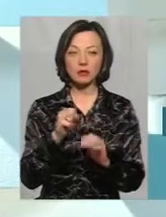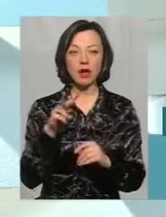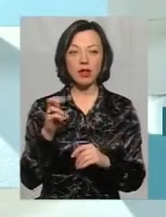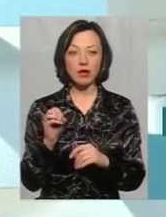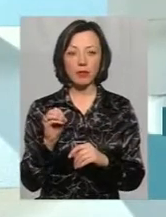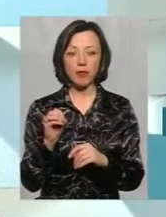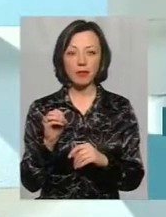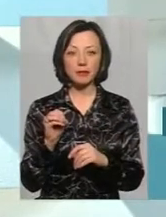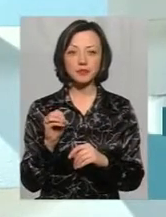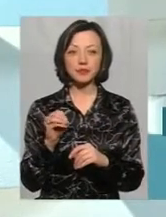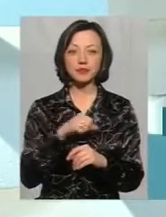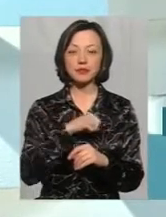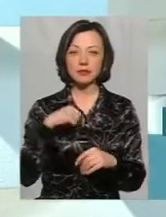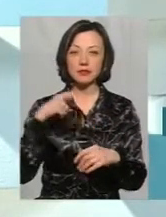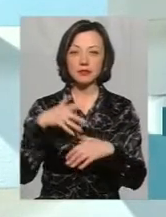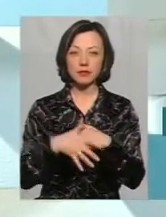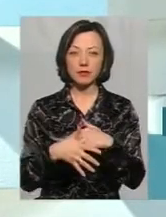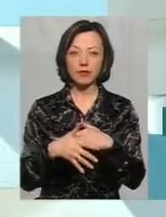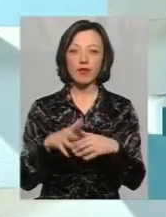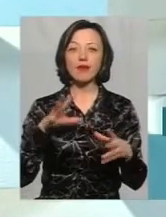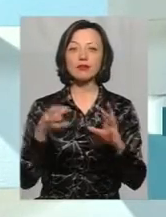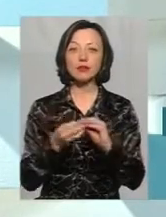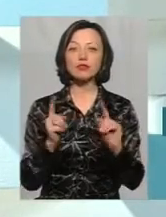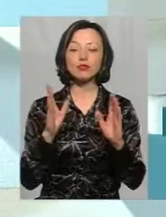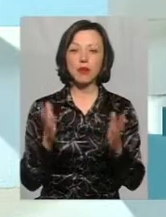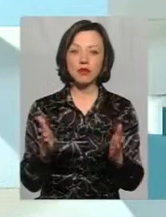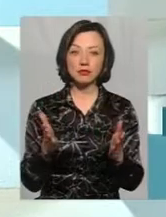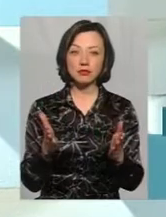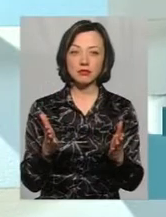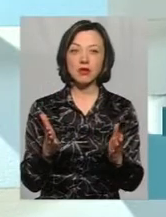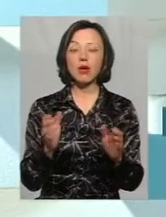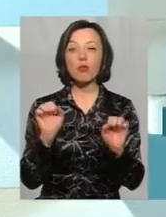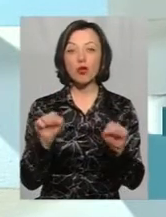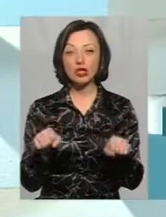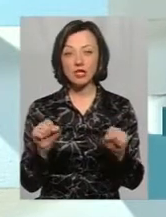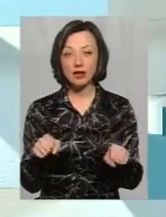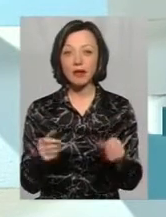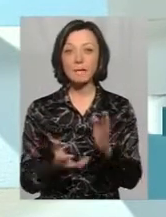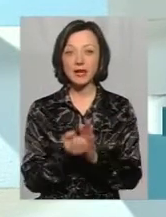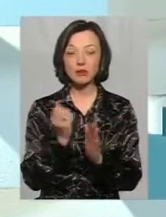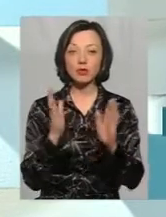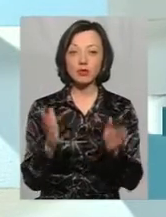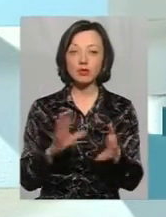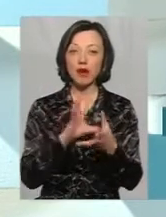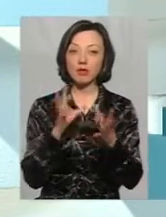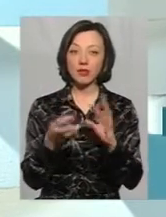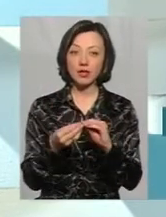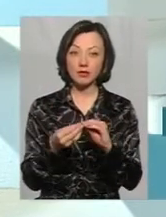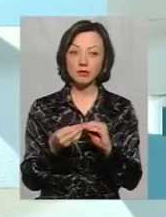самі зрозумієте, що на виході, що ми матимемо? Ну, якби, можливо, підтримка буде. Я, в принципі,